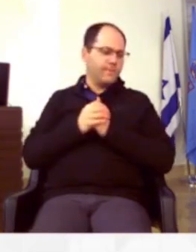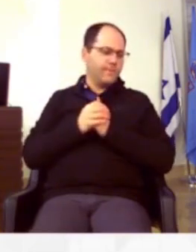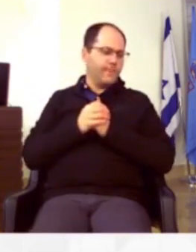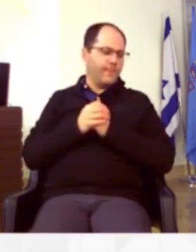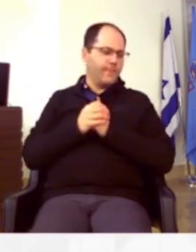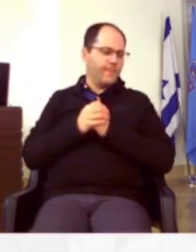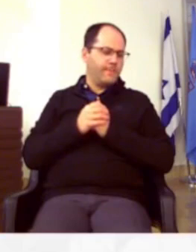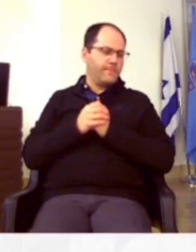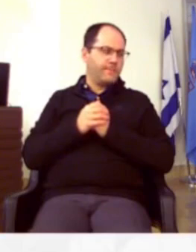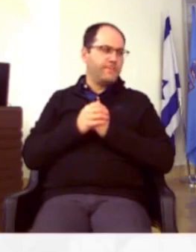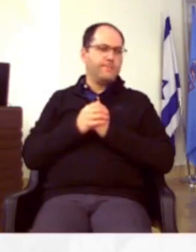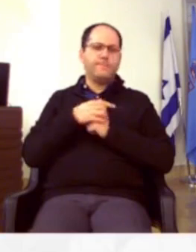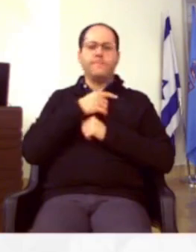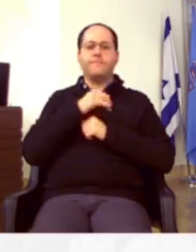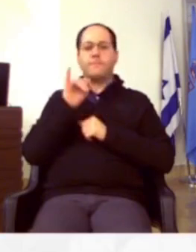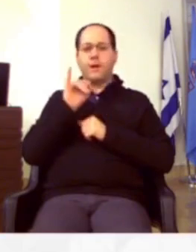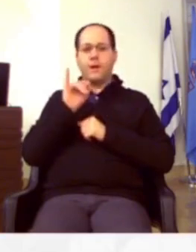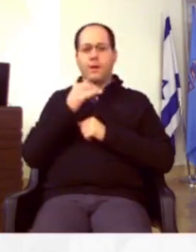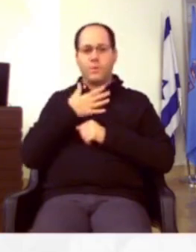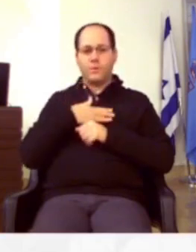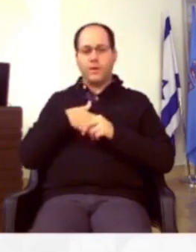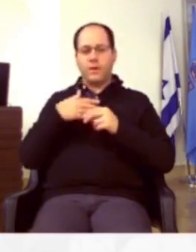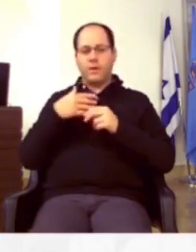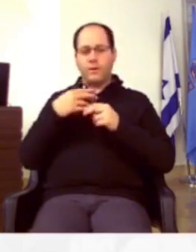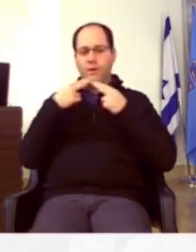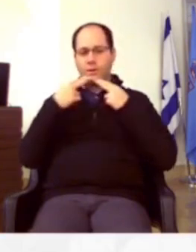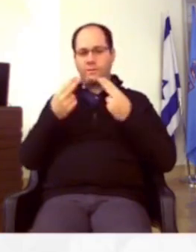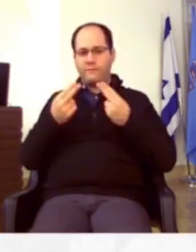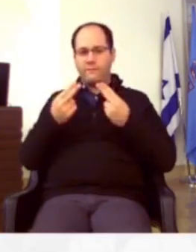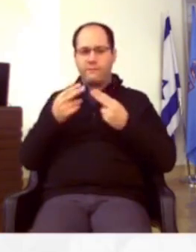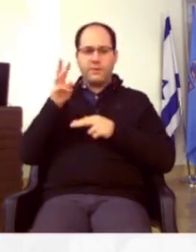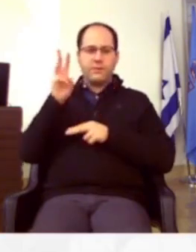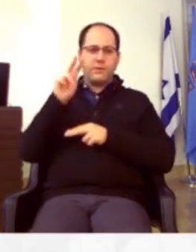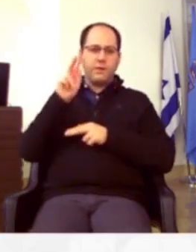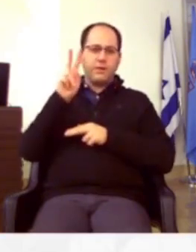יאל, רוצה לדיבטא, שרית.